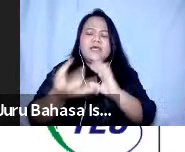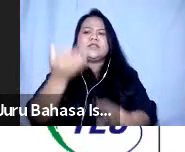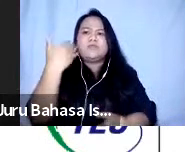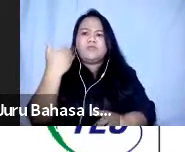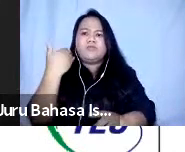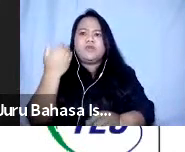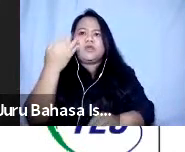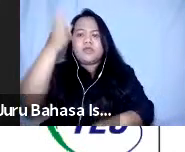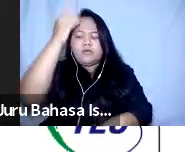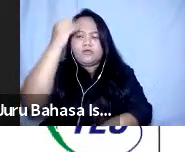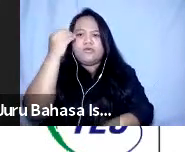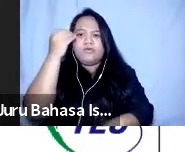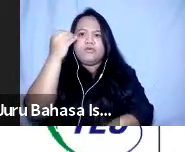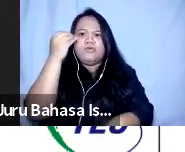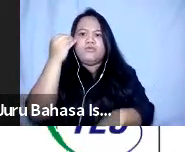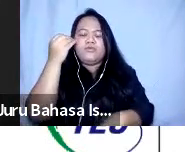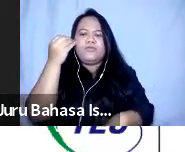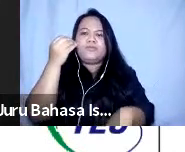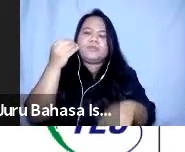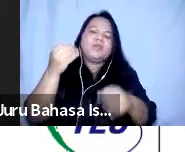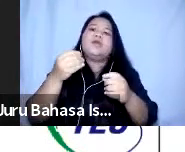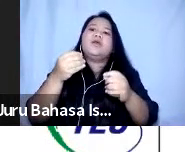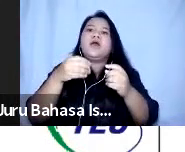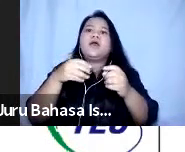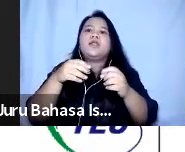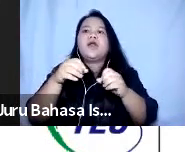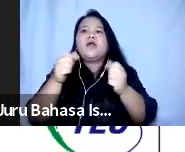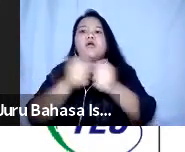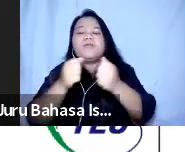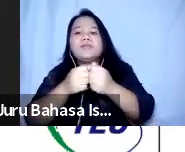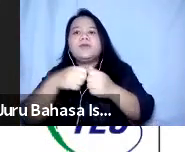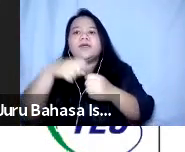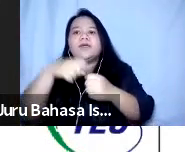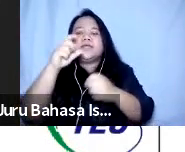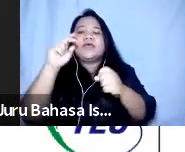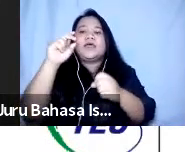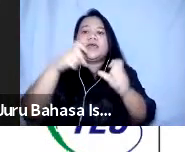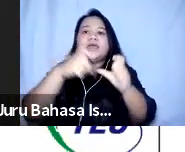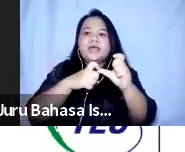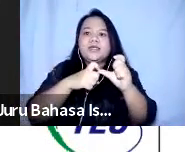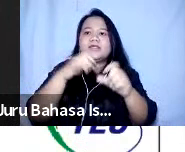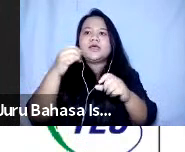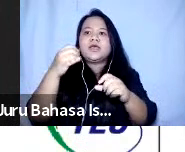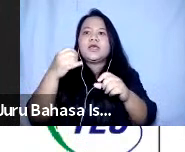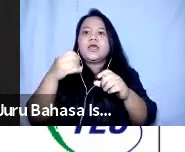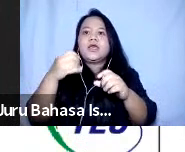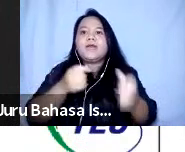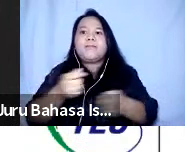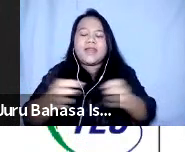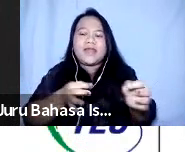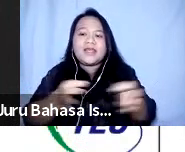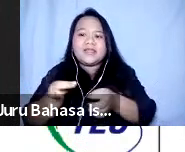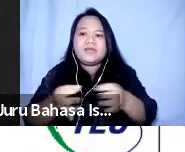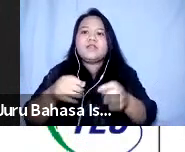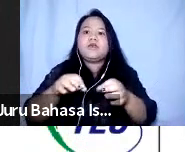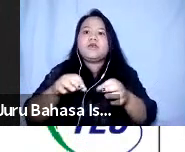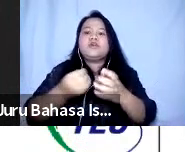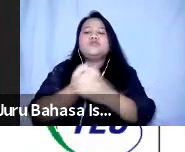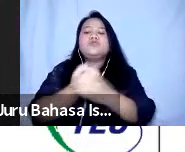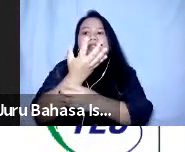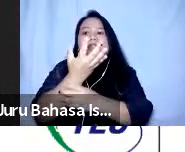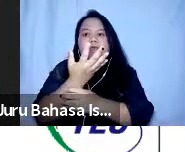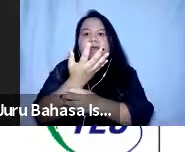kesembilan sesuai dengan komitmen CIS yang kesembilan manajemen sumber daya jadi lansia dan orang dengan disabilitas dapat